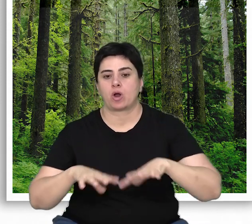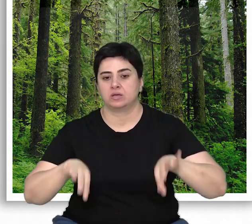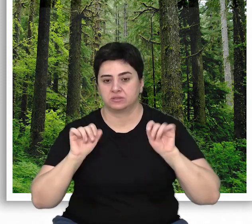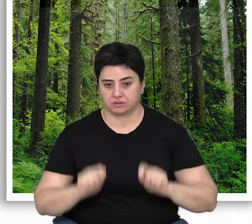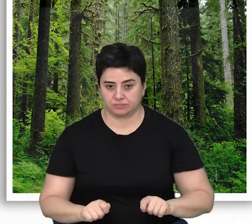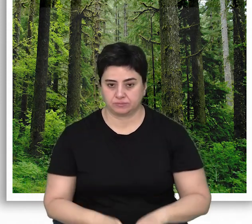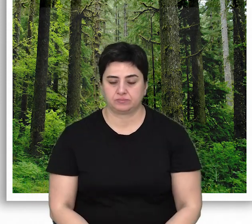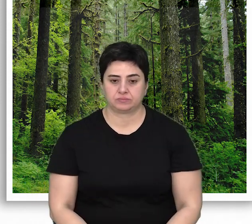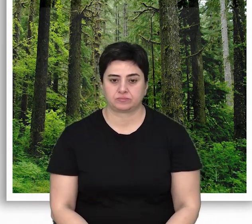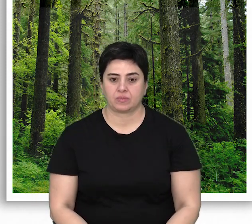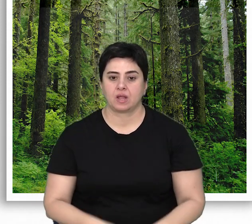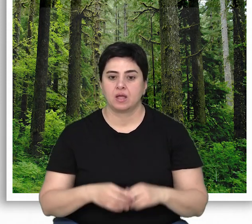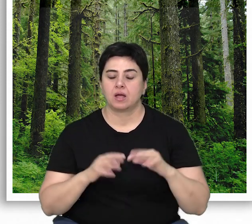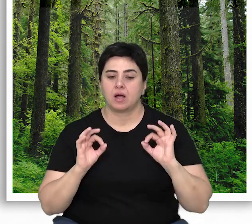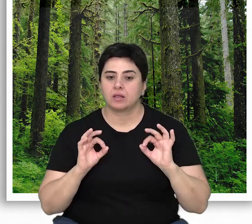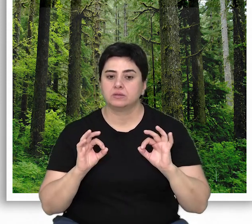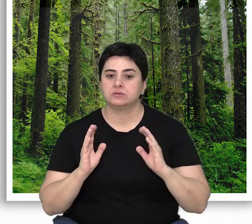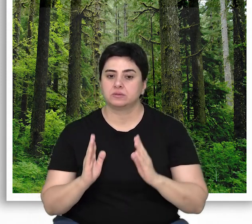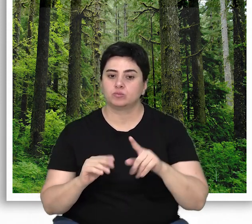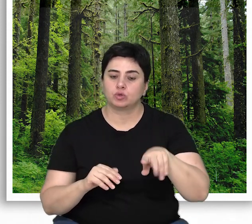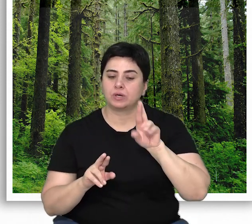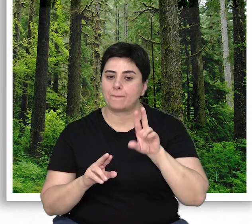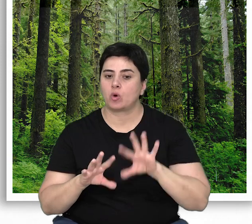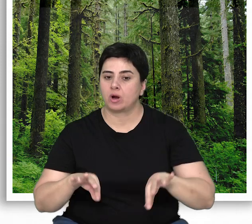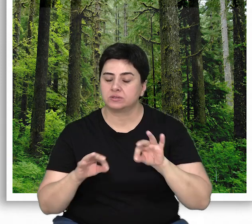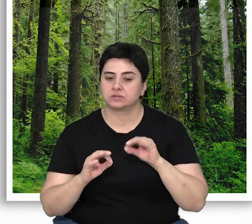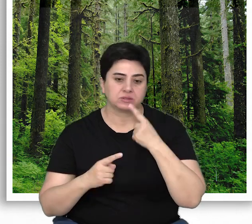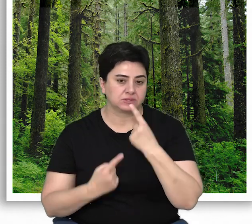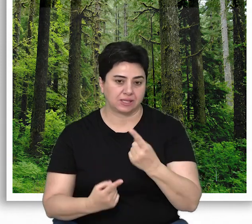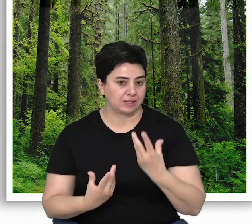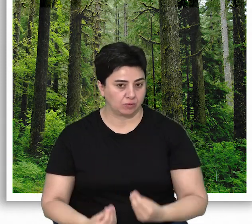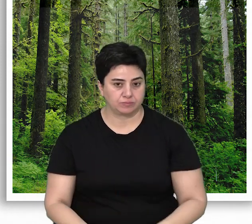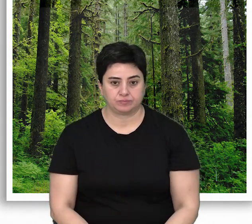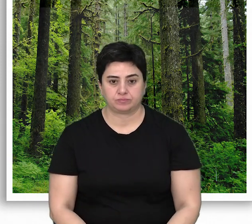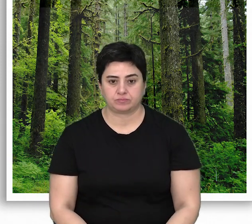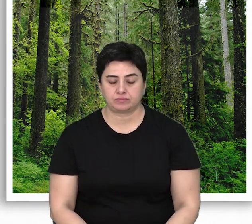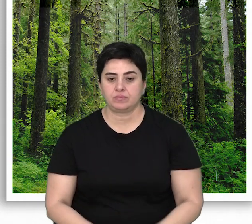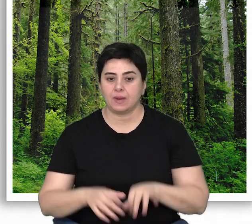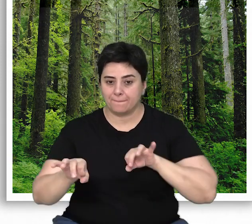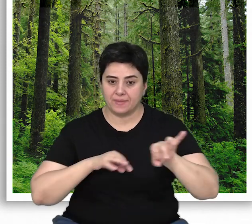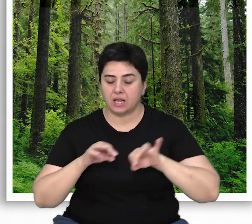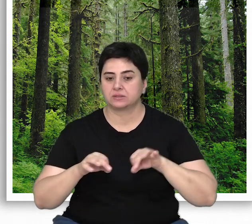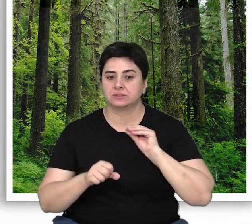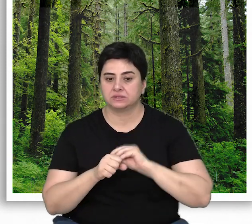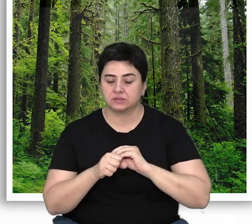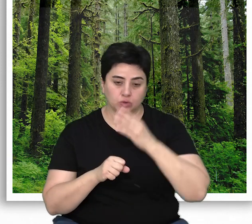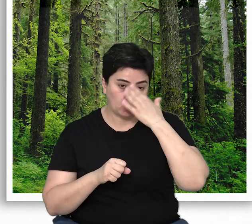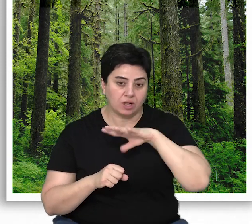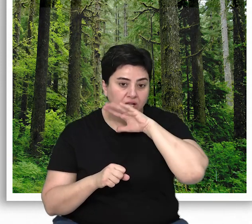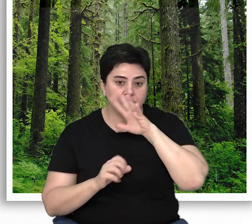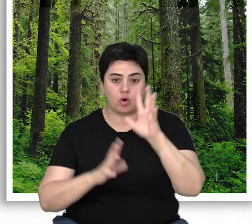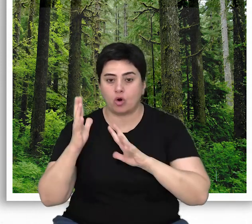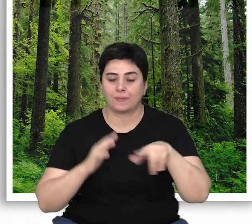rapor gönderilmiştir. Hala güncelliğini koruyan bu rapordaki öneriler şöyledir. Plan ünitesi için de